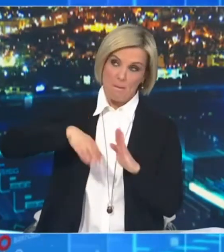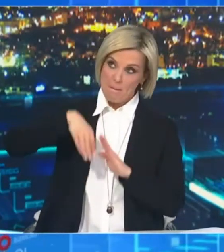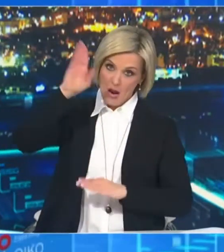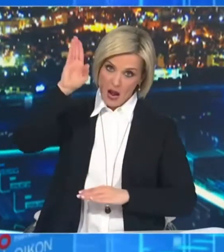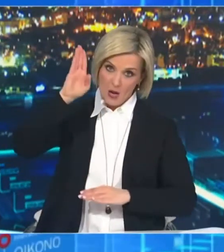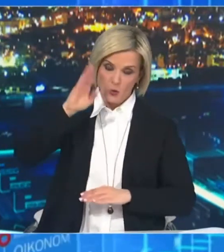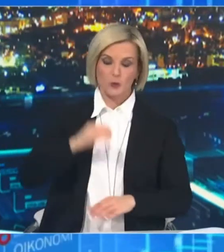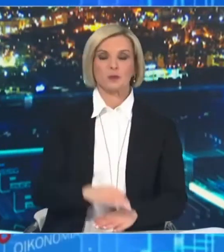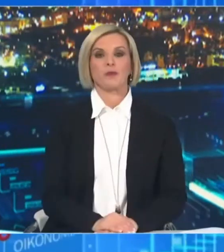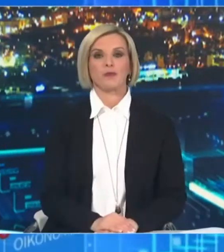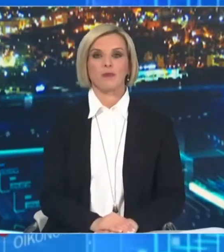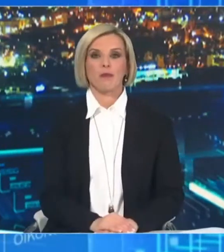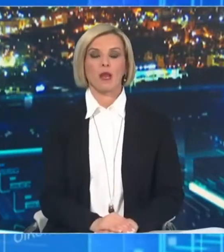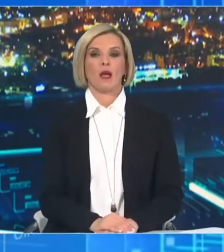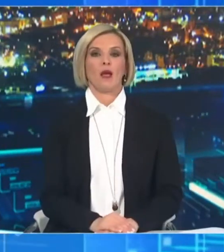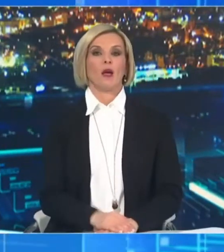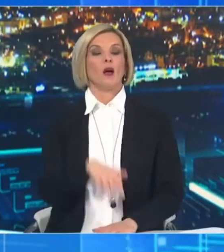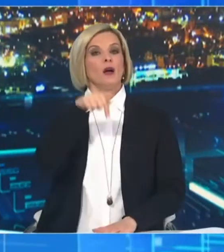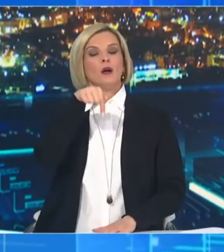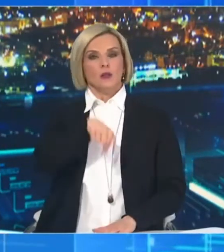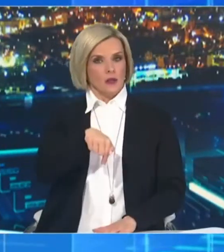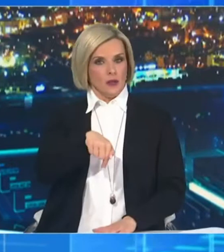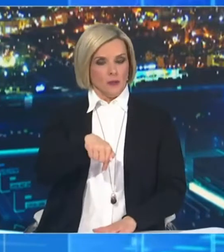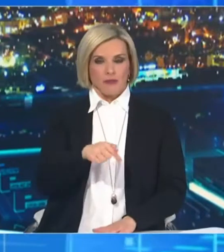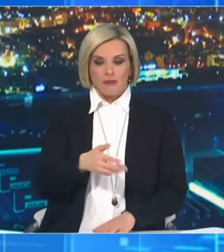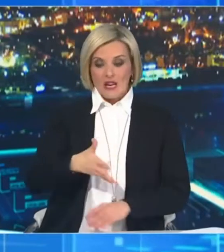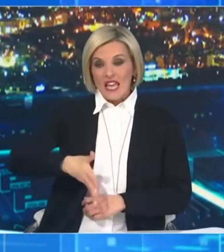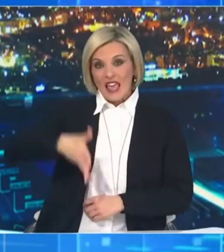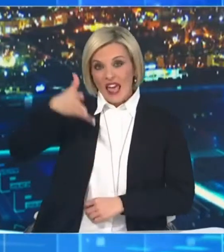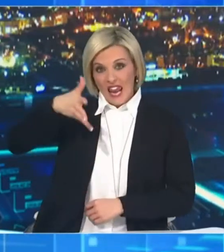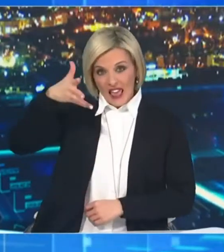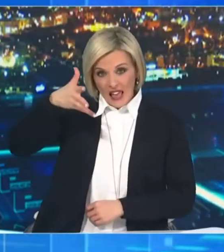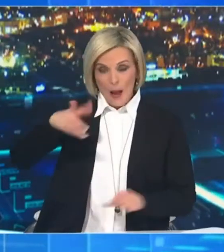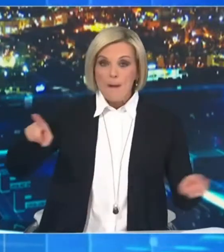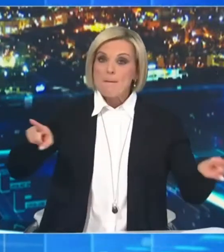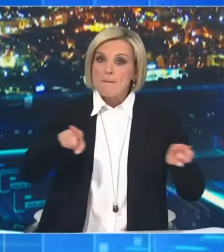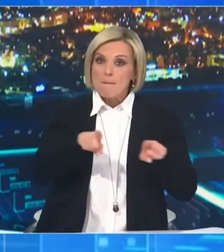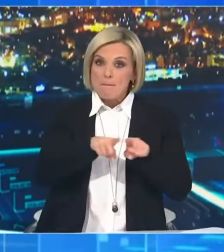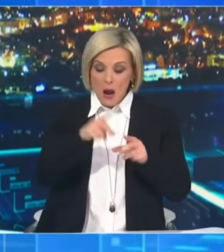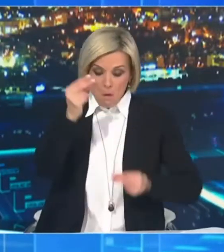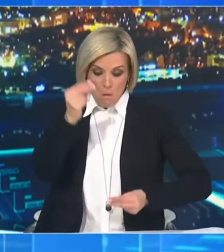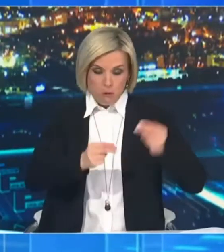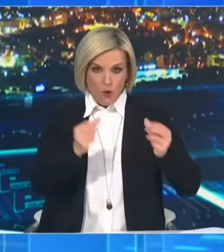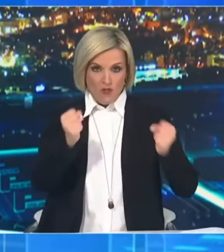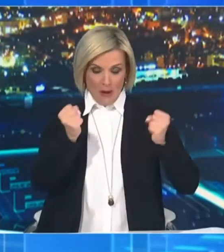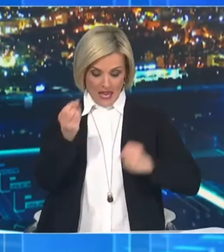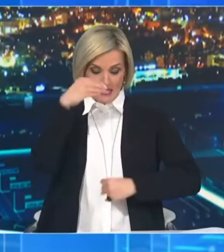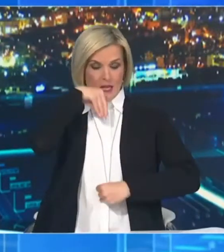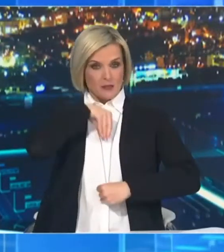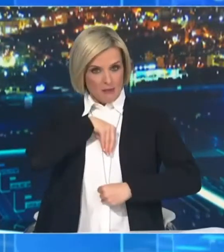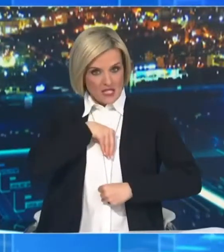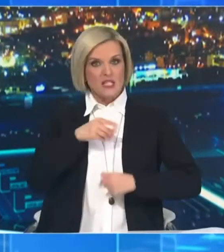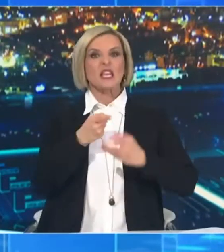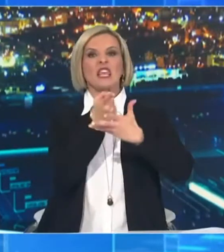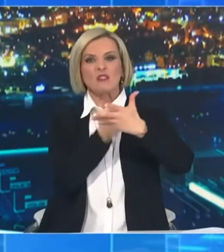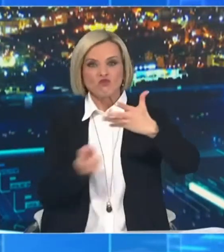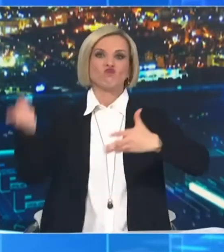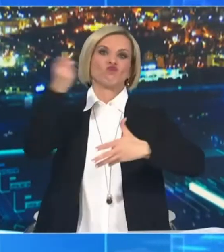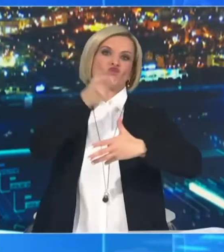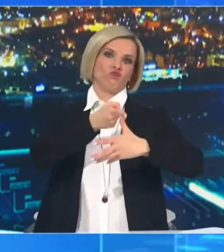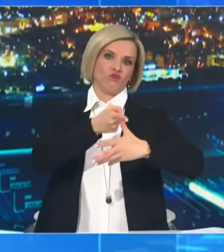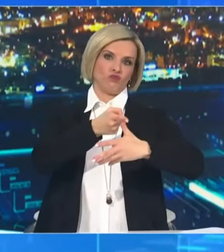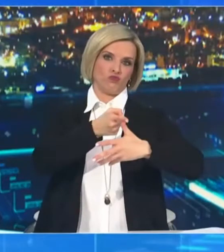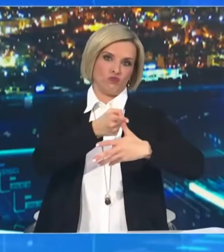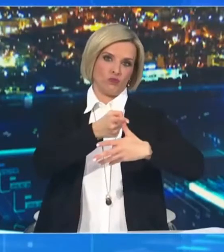συνδυασμός της ηλικίας και υποκειμένων νοσημάτων οπωσδήποτε επιβαρύνουν περισσότερο.